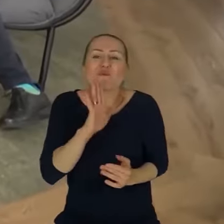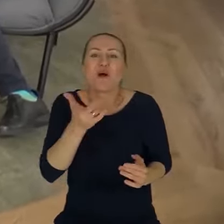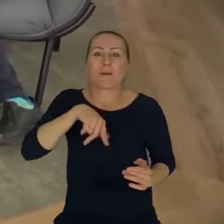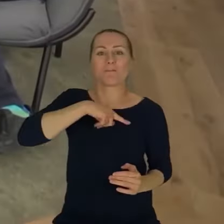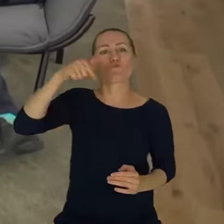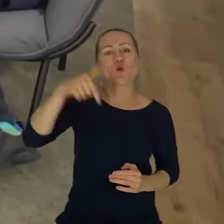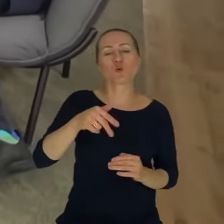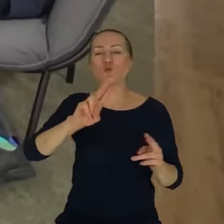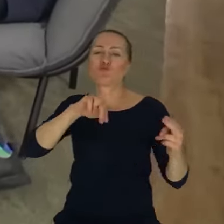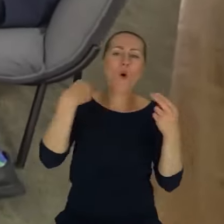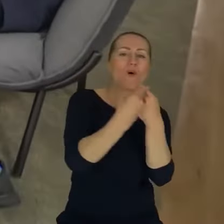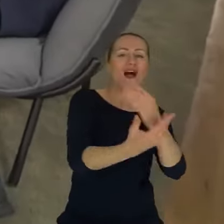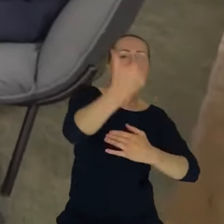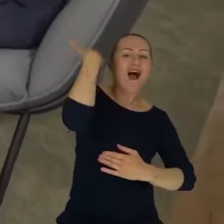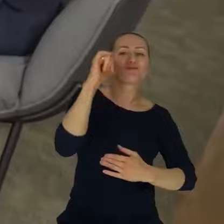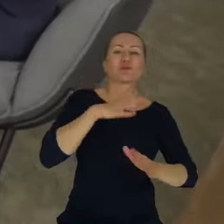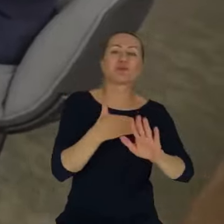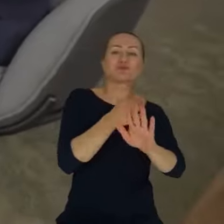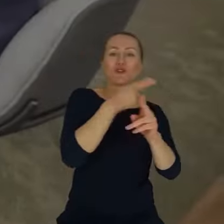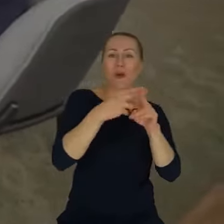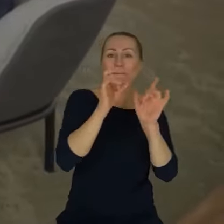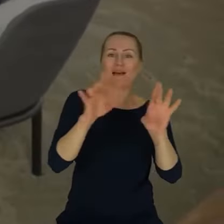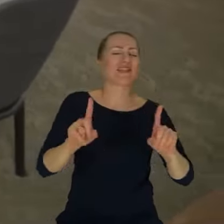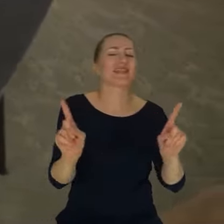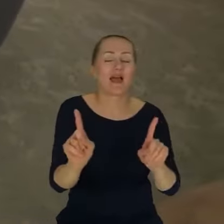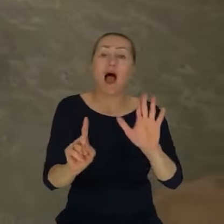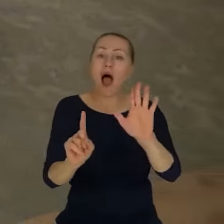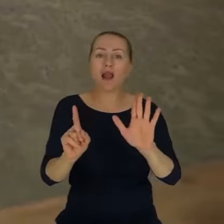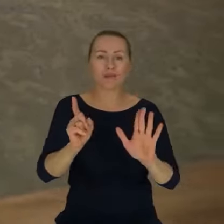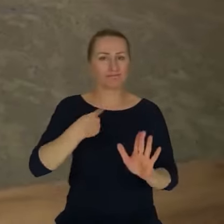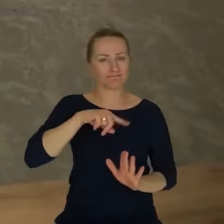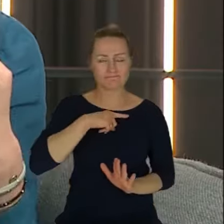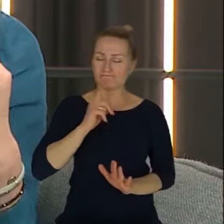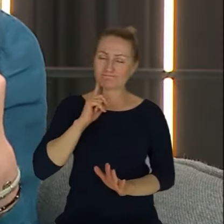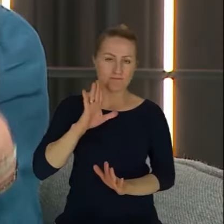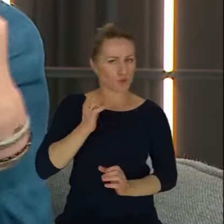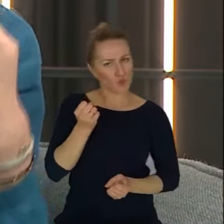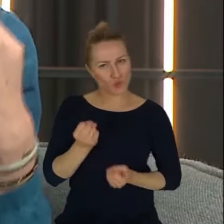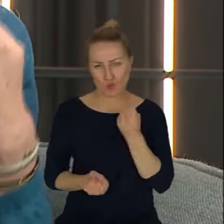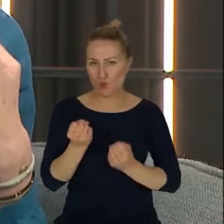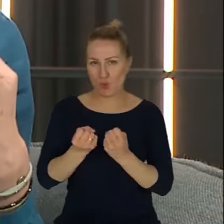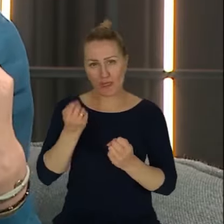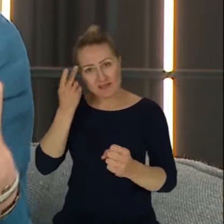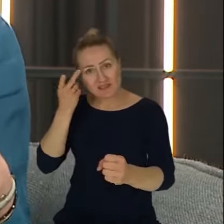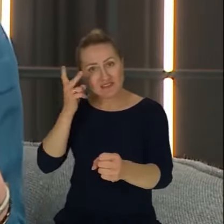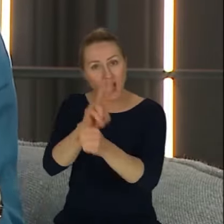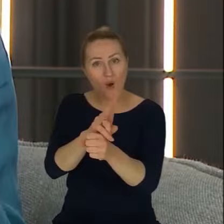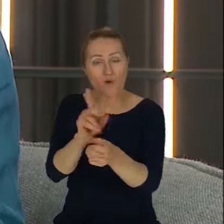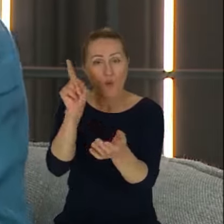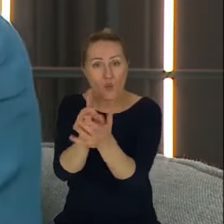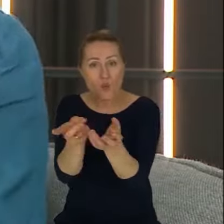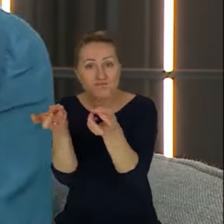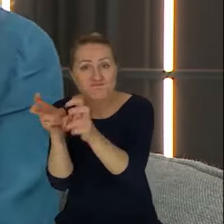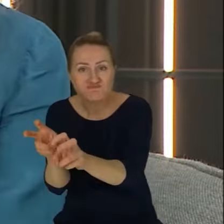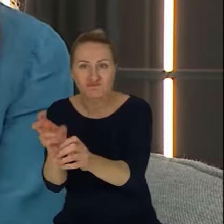przedpandemicznego, ale uważam, że też nie możemy, będzie nam bardzo, bardzo trudno budować zaufanie tylko i wyłącznie zdalnie,